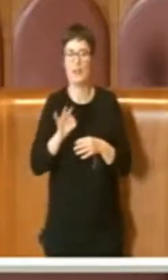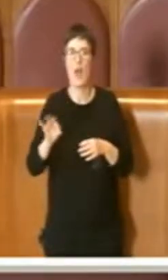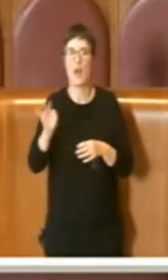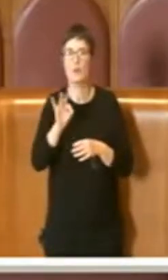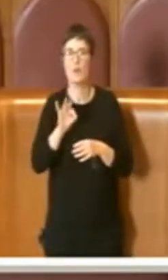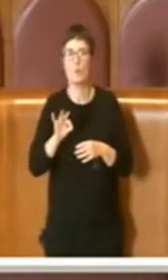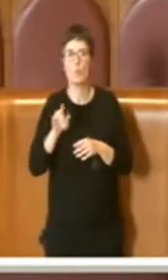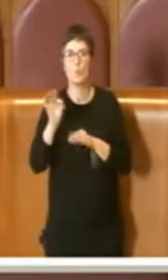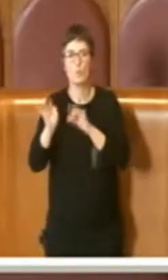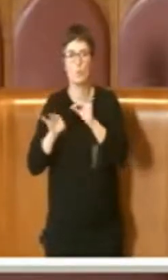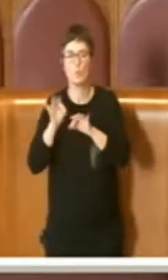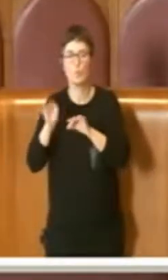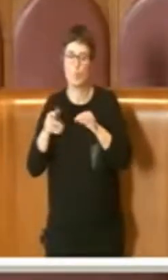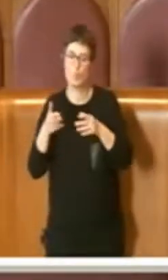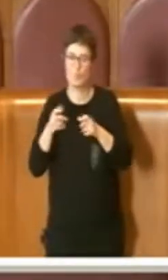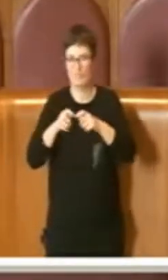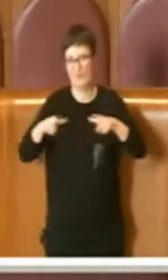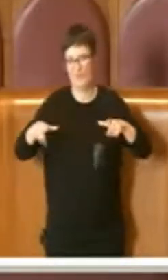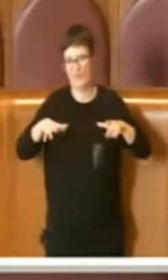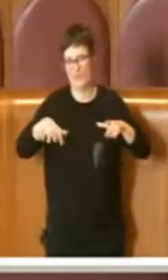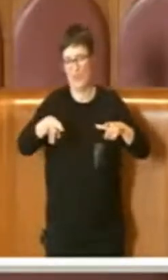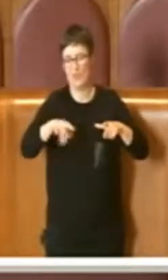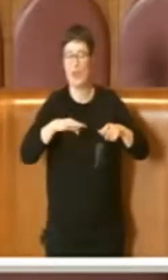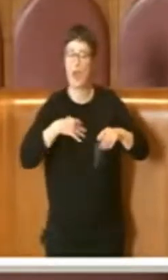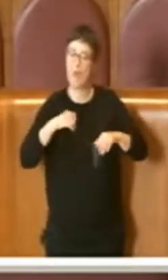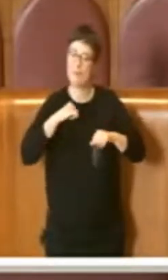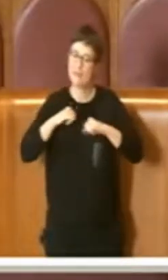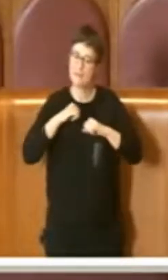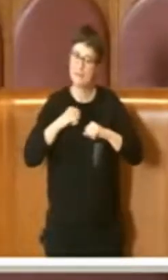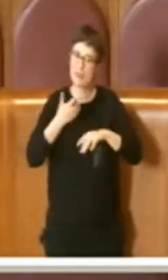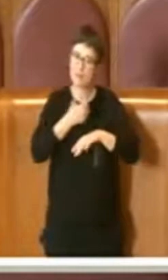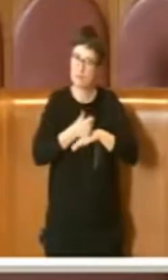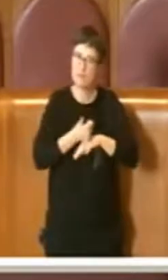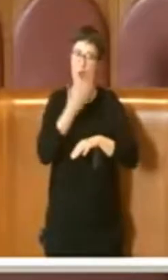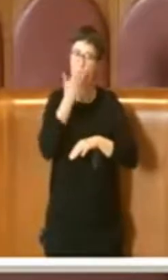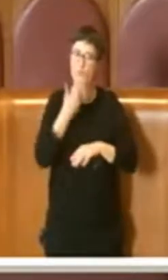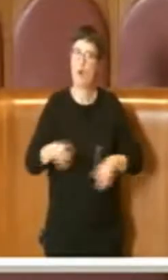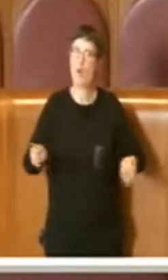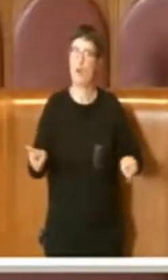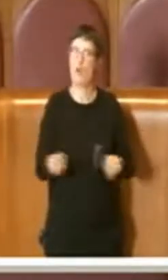'amministrazione centrale, l'amministrazione capitolina vuole fare altrettanto.